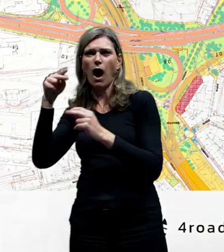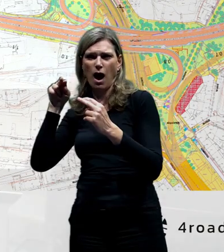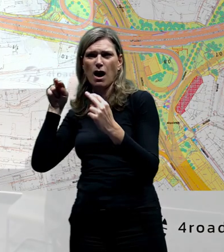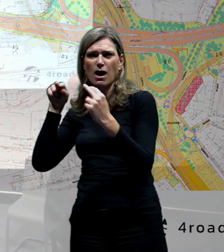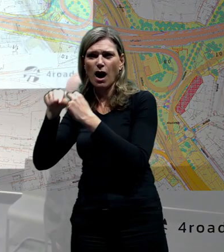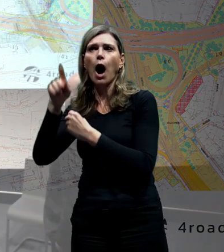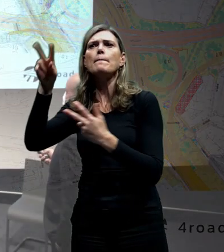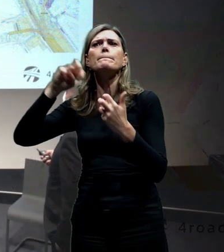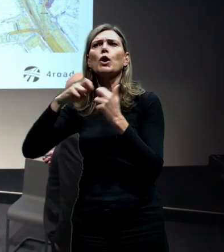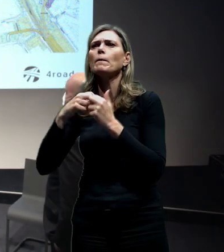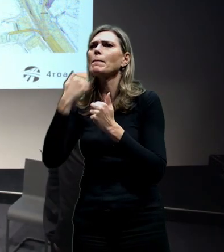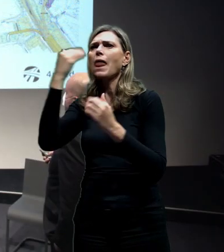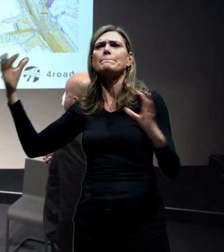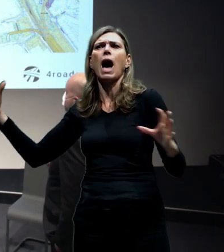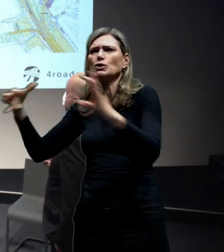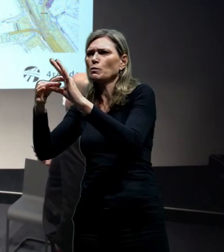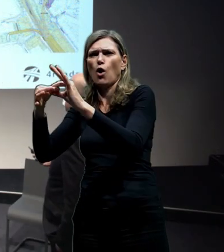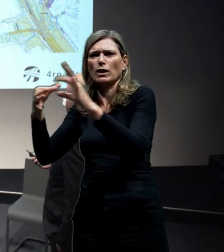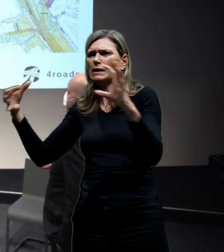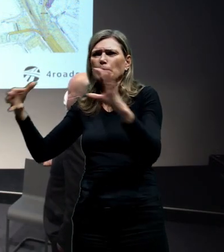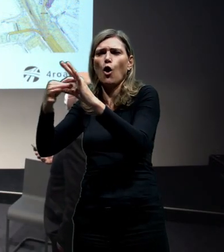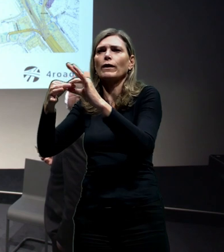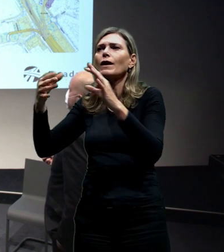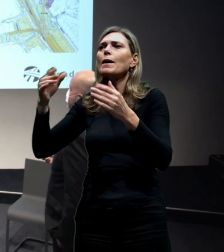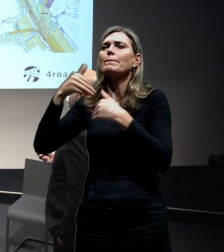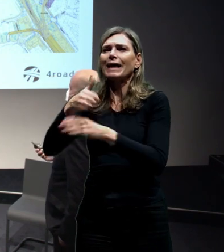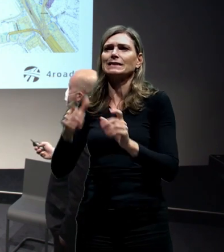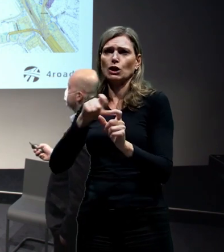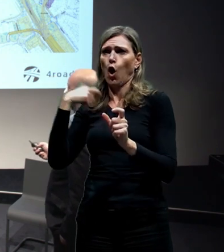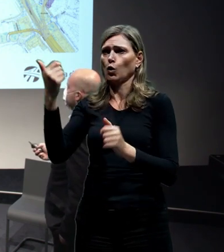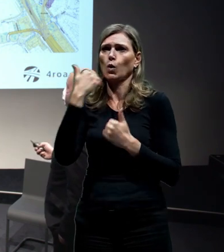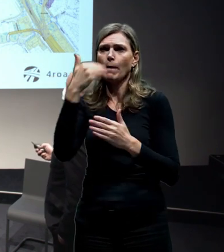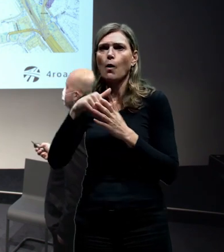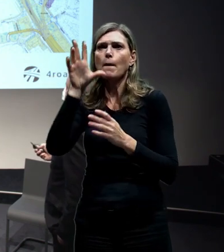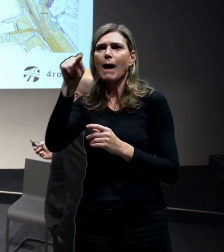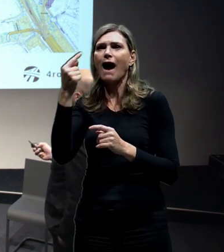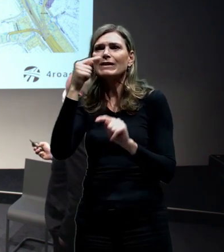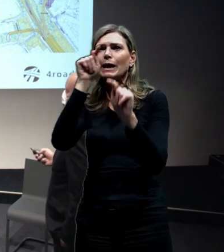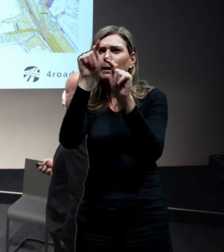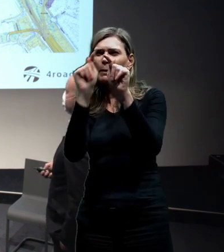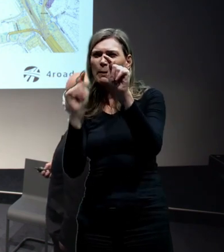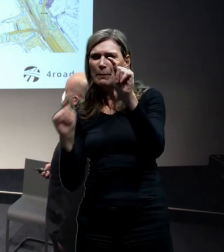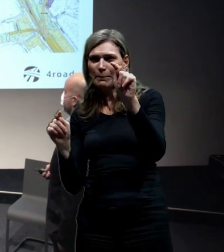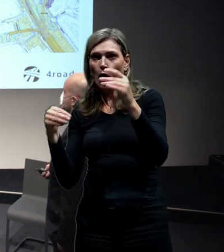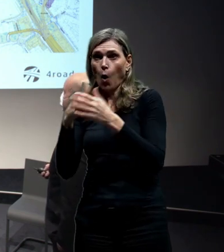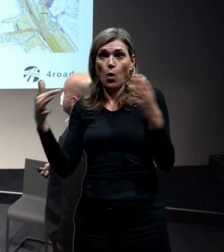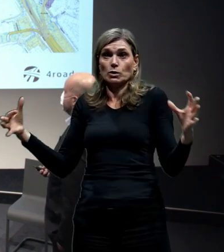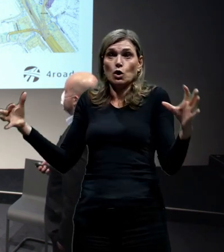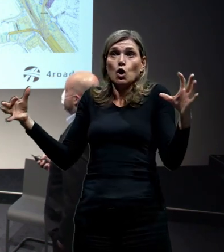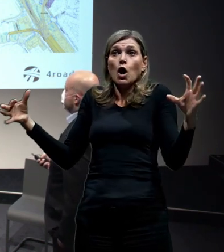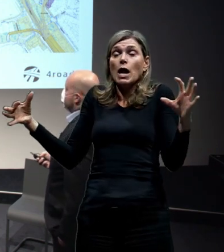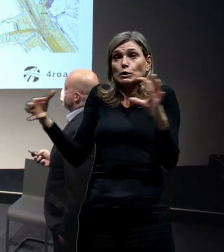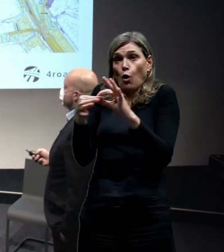varianty je, že je nespojitá. Ta nespojitost toho městského okruhu je tady vidět. Jsou to ty čárkované čáry, kde v